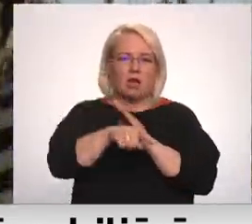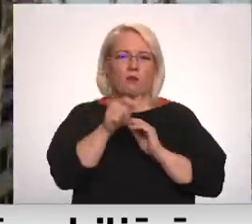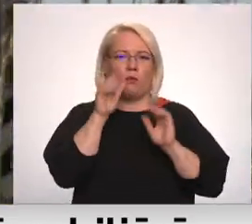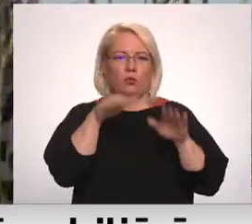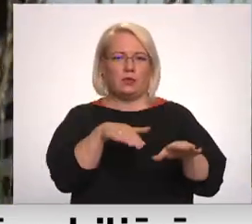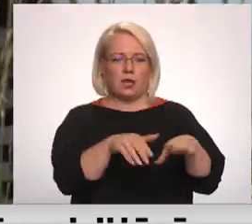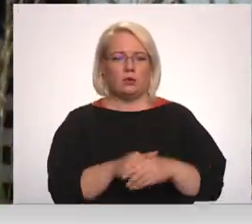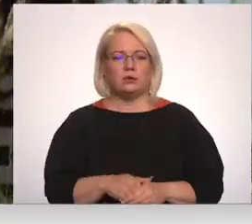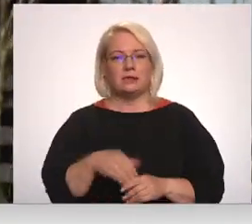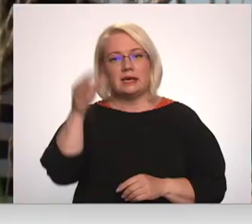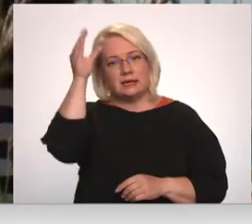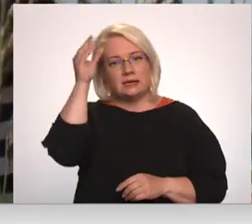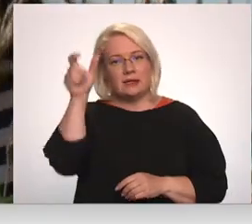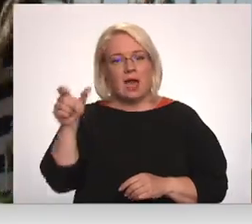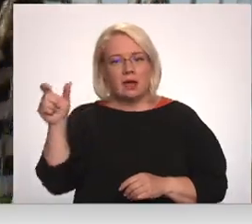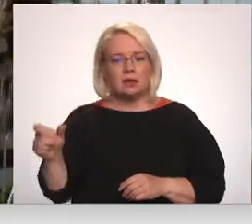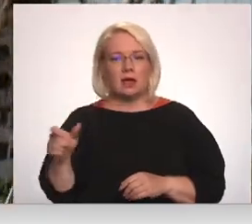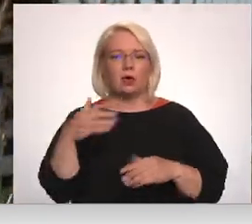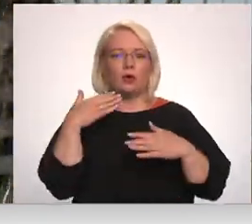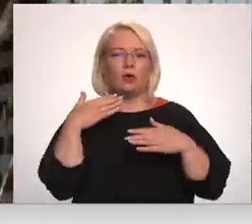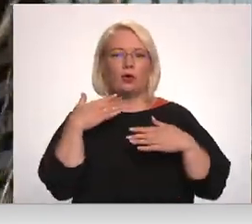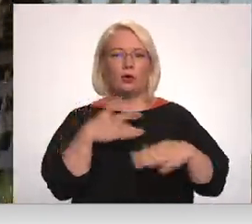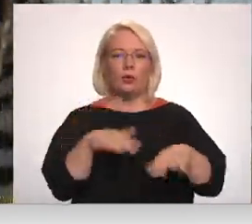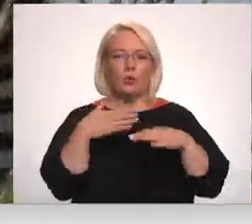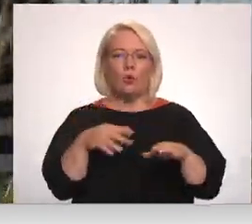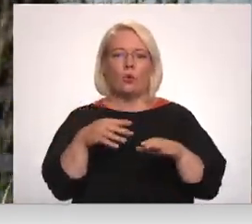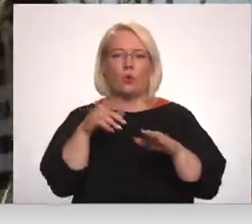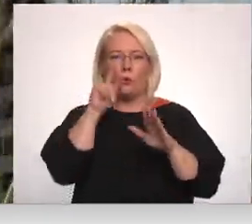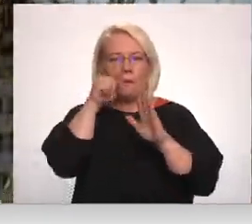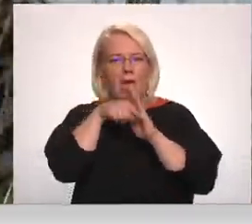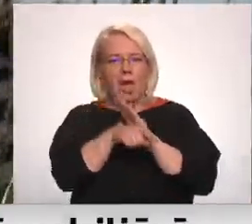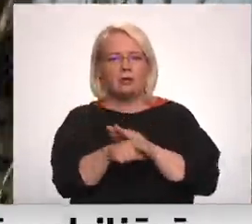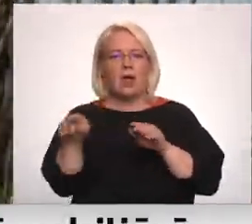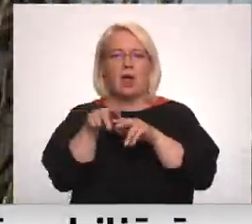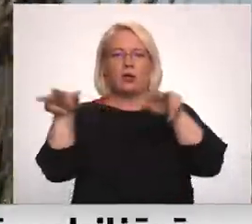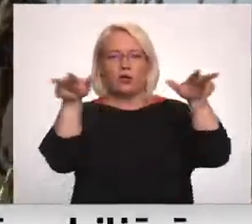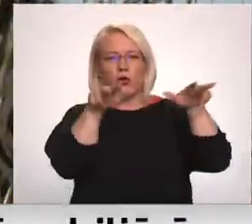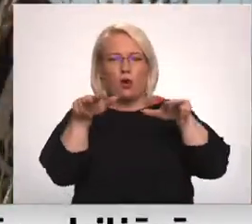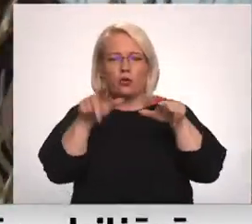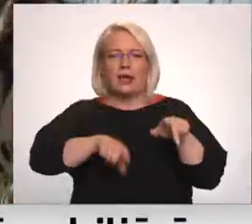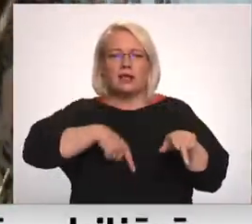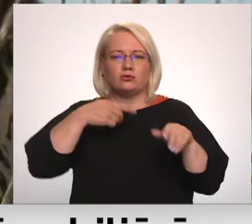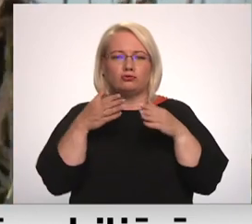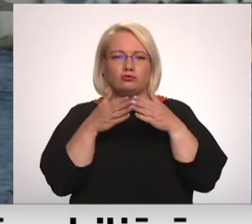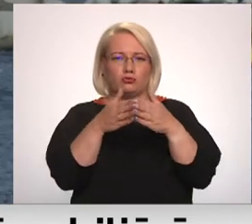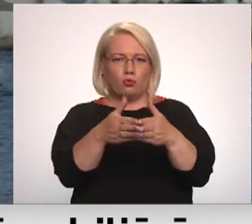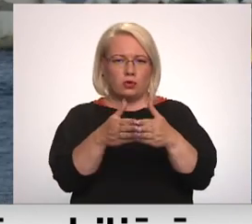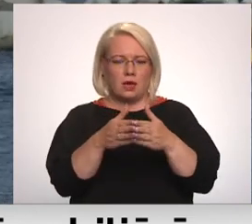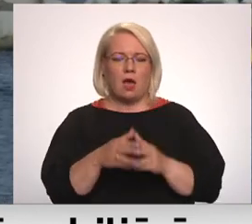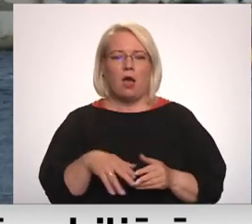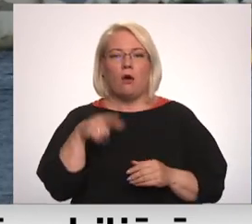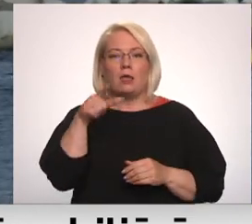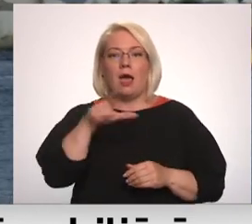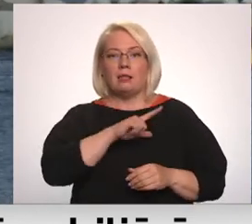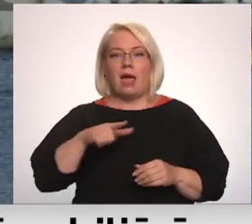Zinātnieki jūru pēta gan ar dronu, gan neilgstoši atrodoties jūrā uz skūģi. Latvijas ekonomiskā zonu